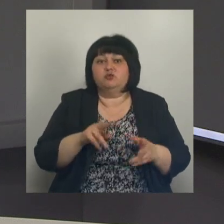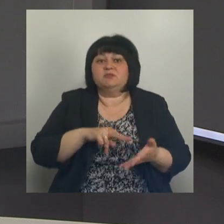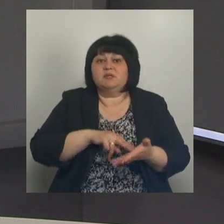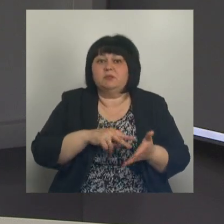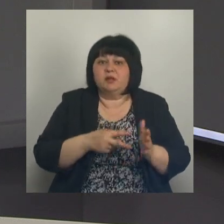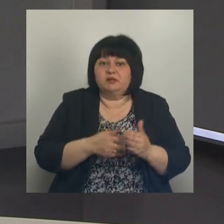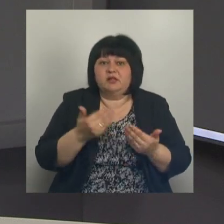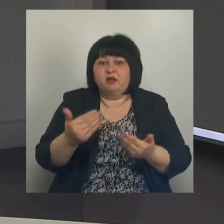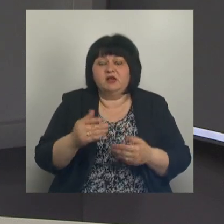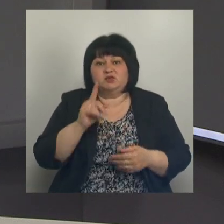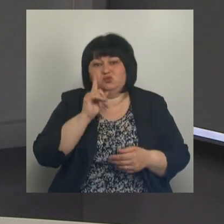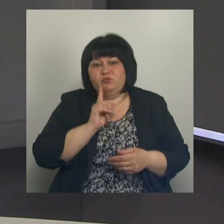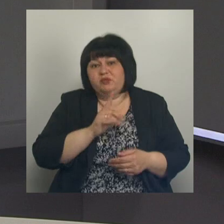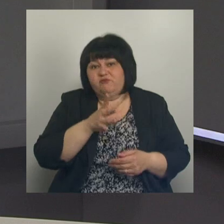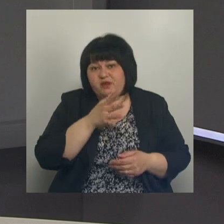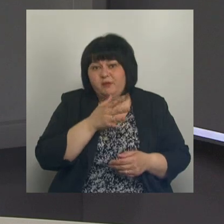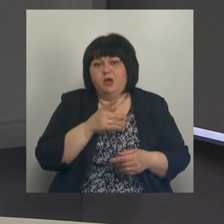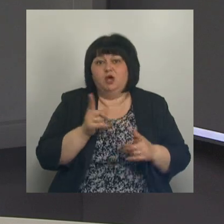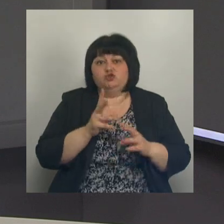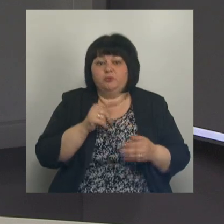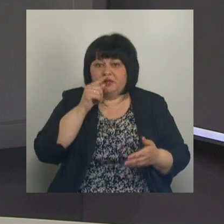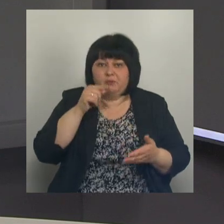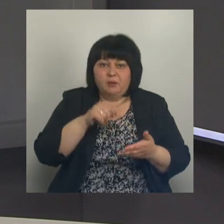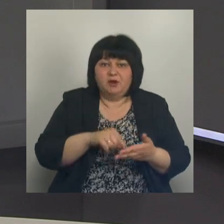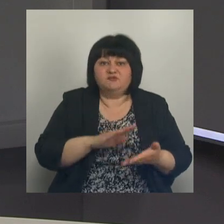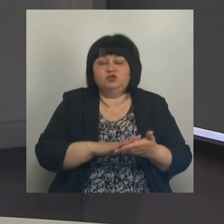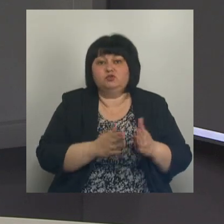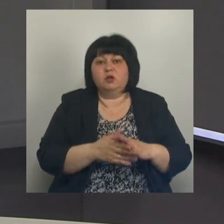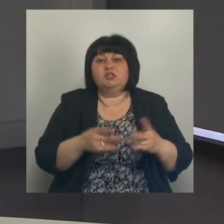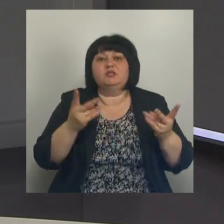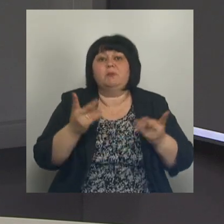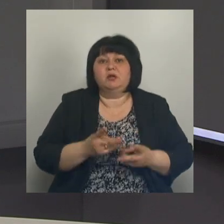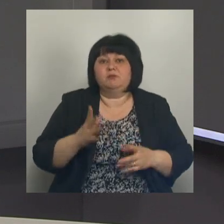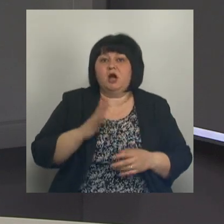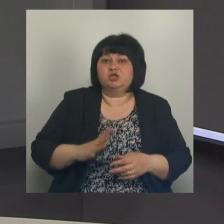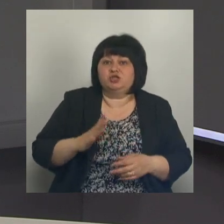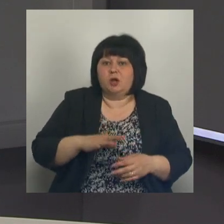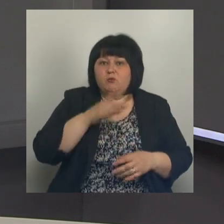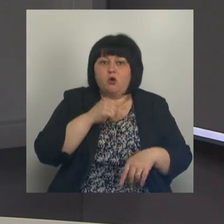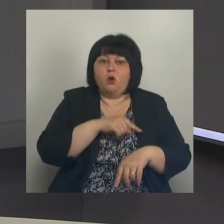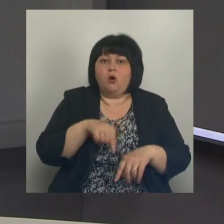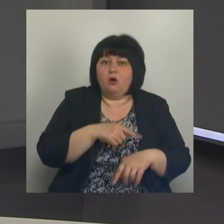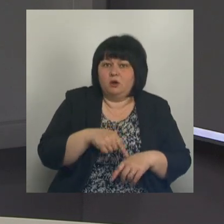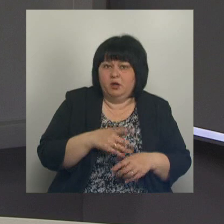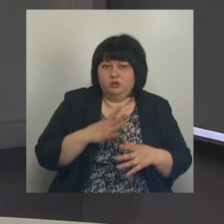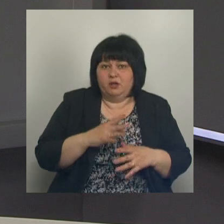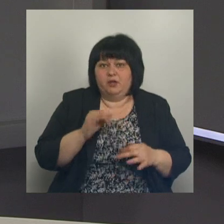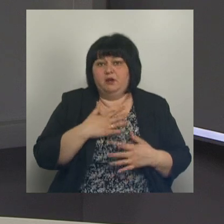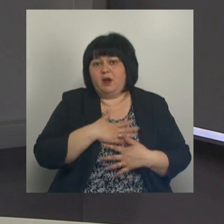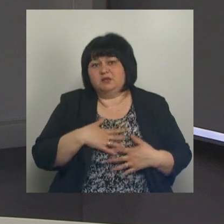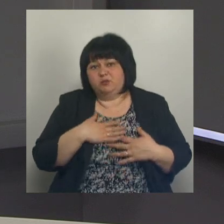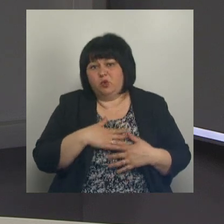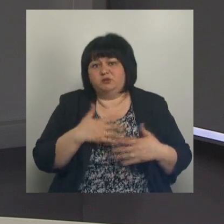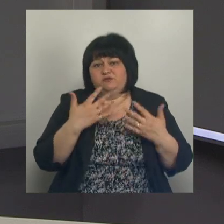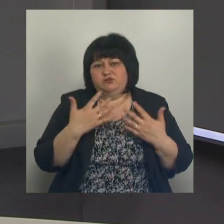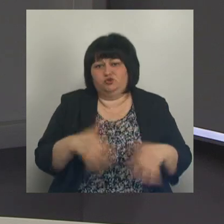в удобное для вас время, и для того, чтобы не попасть в ситуацию необходимости ожидания многочасового, и потом расстроиться и сказать,